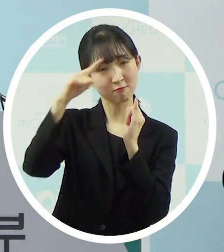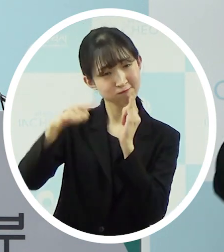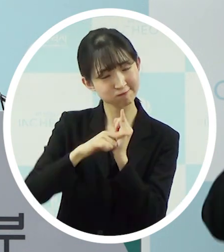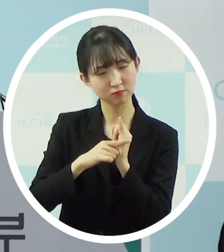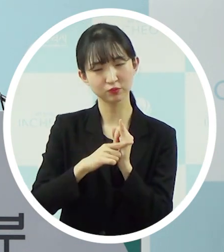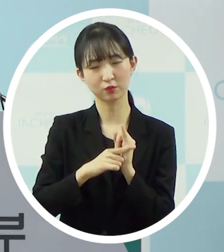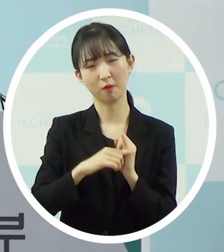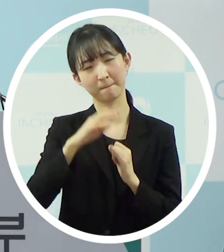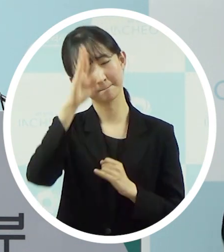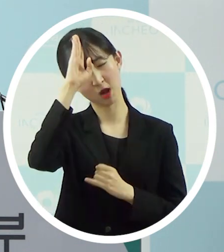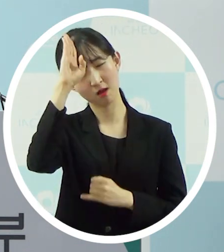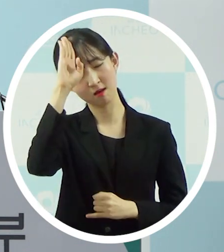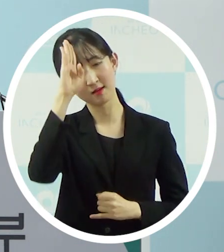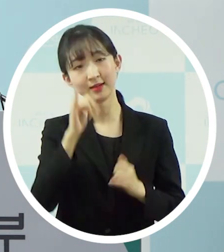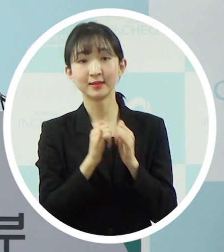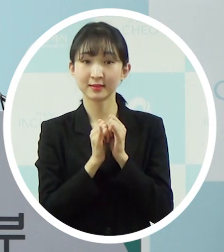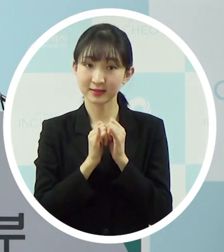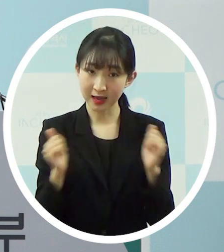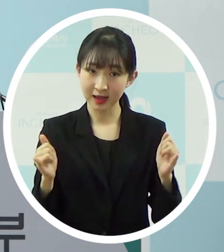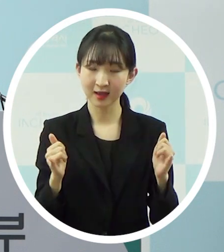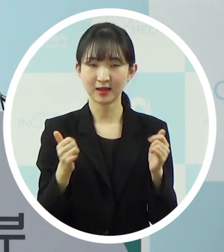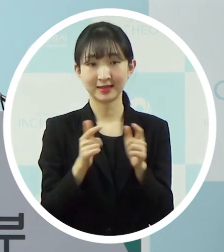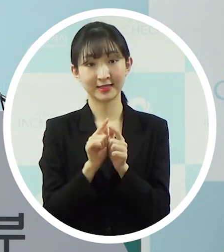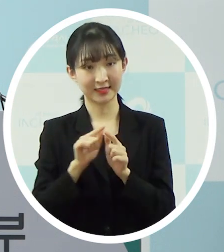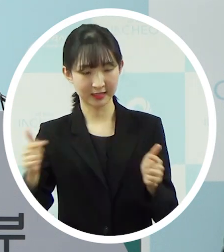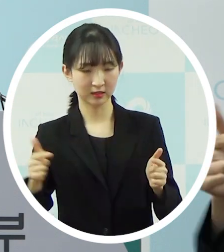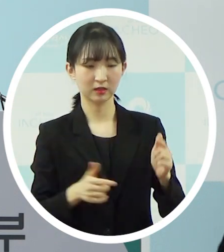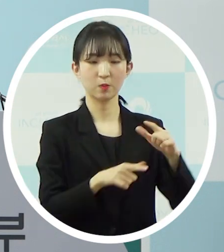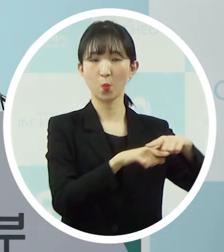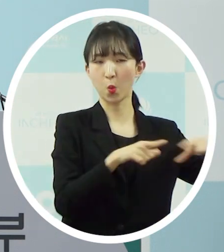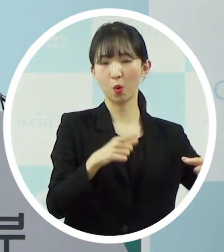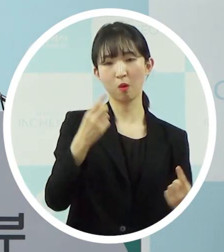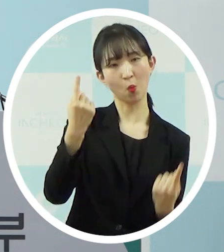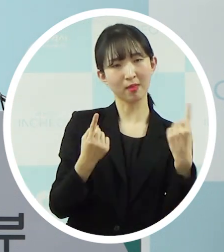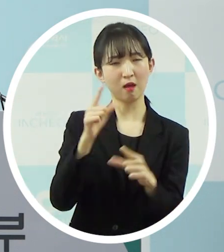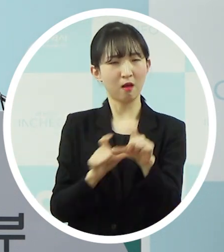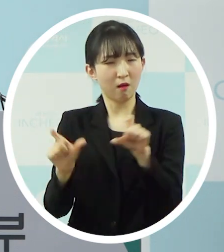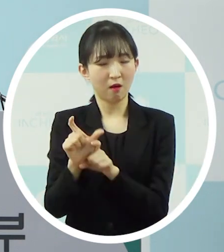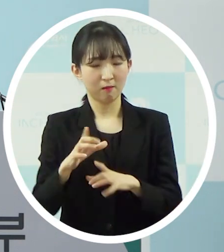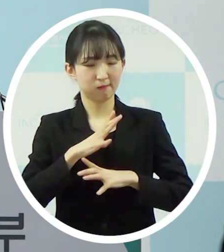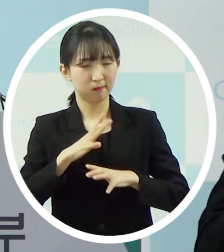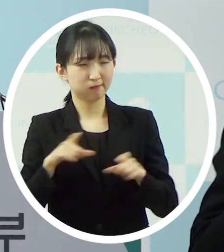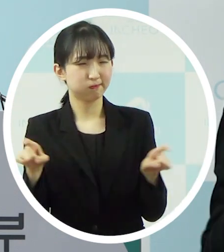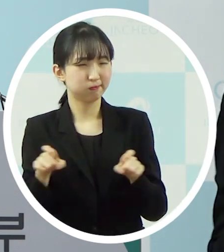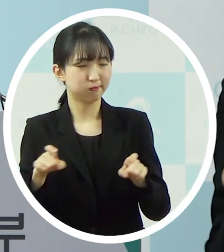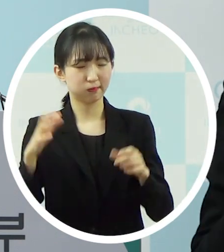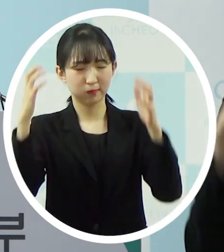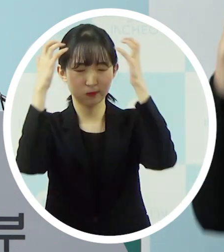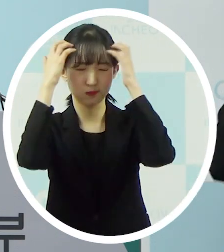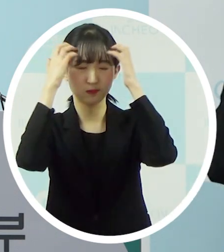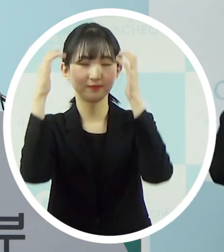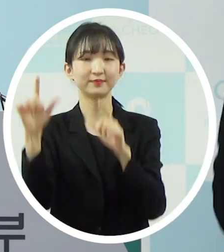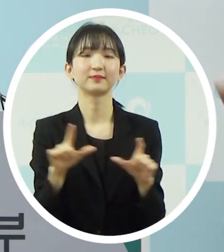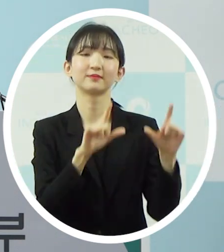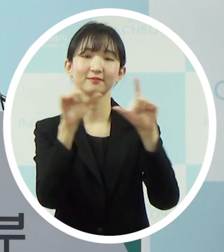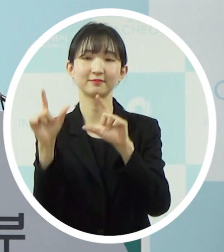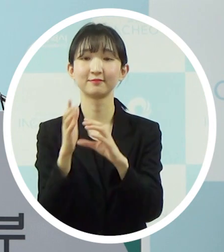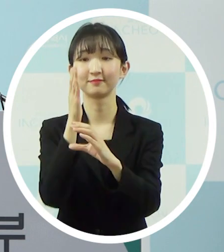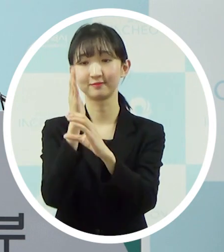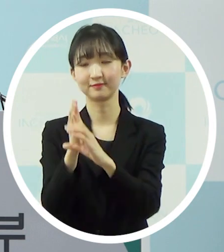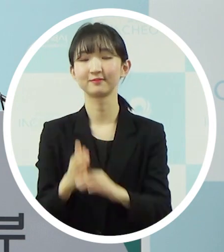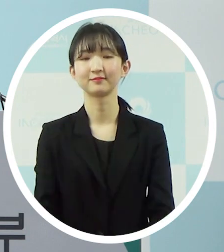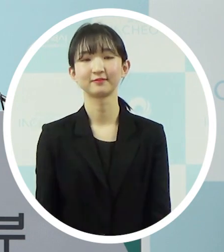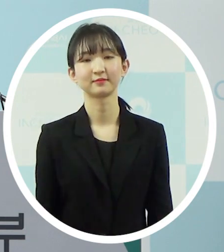만성질환자 등 고위험금 시민들은 일반인보다 훨씬 더 큰 두려움과 고통 속에 지내고 계십니다.